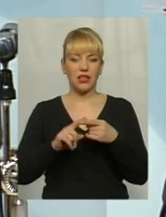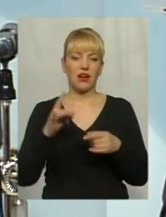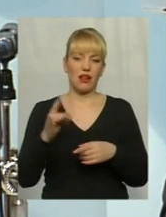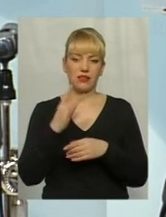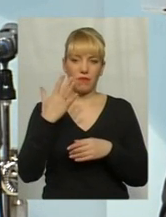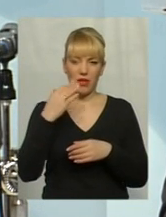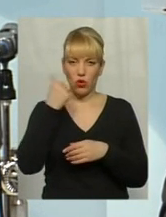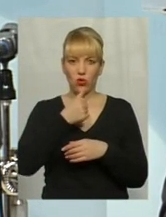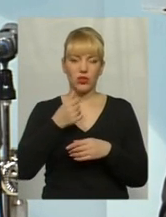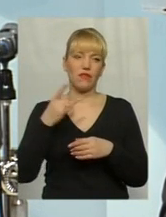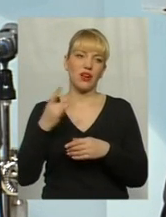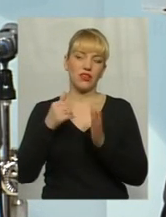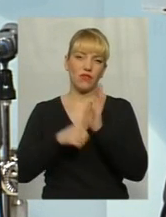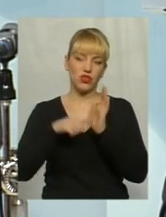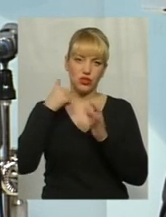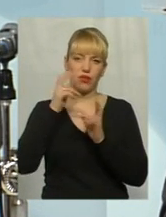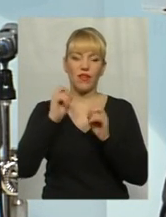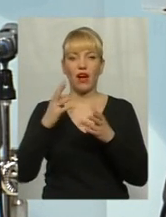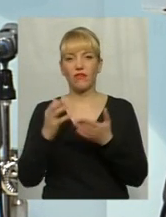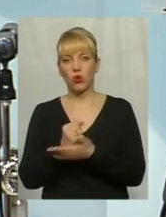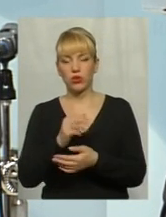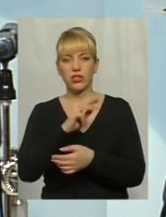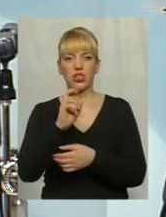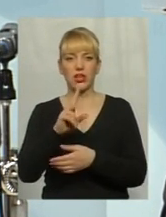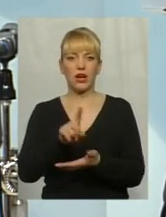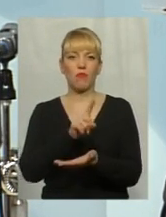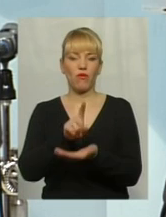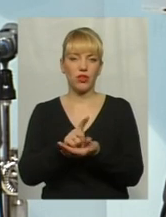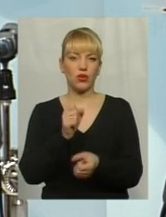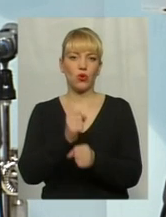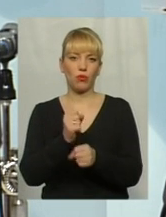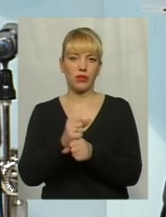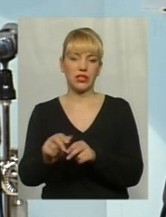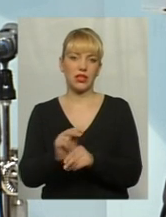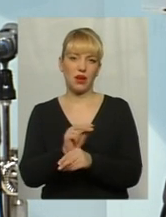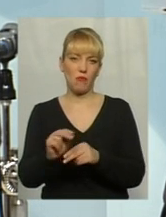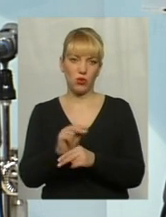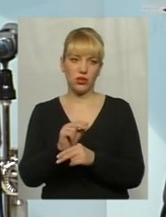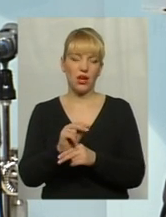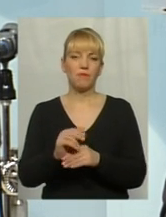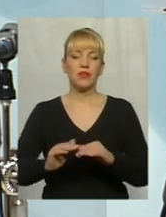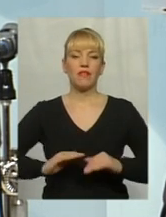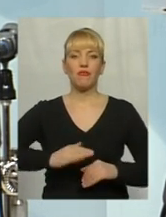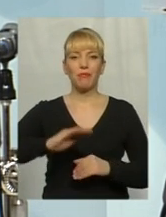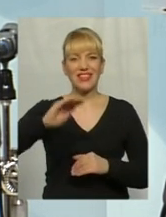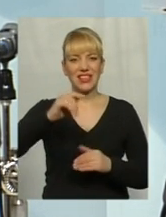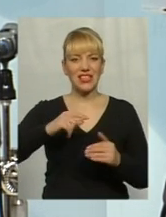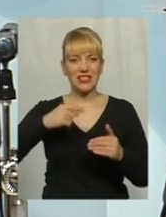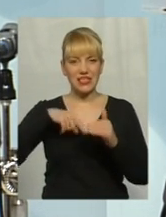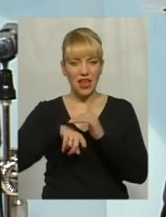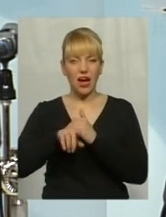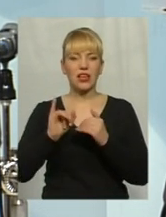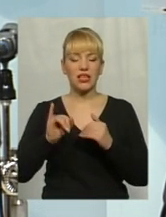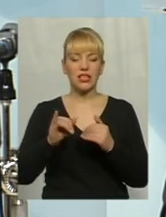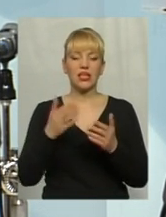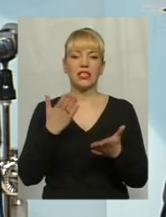раз в 6 років, як там вже виходить. ЖЕКи повинні робити ремонти в під'їздах і постійно, в